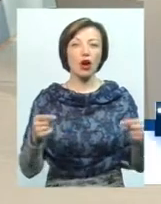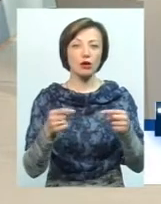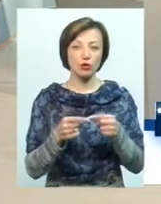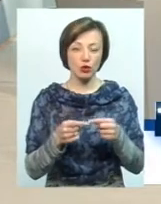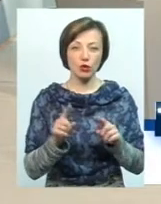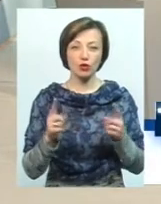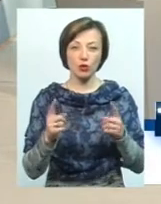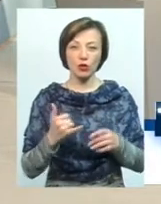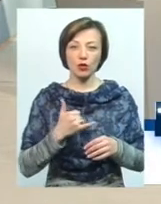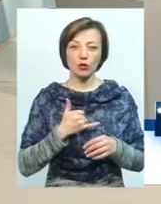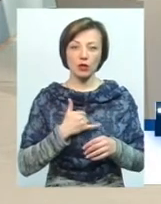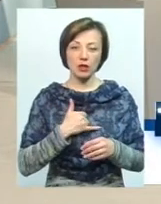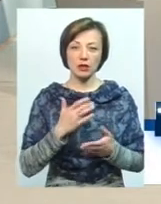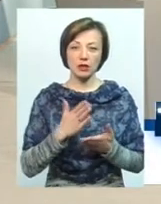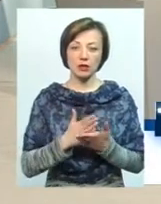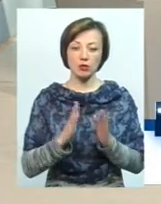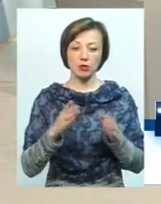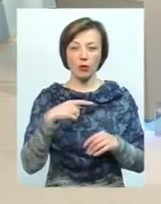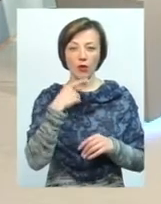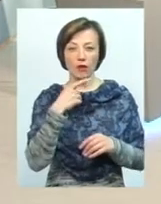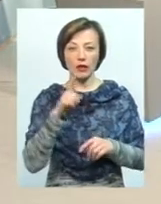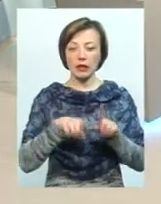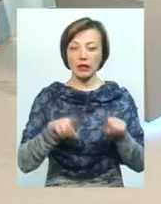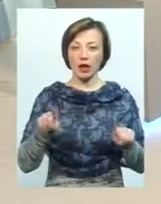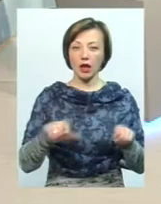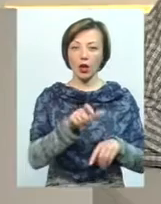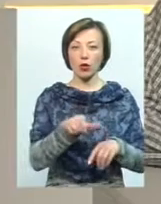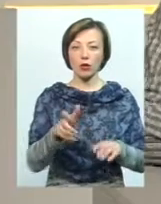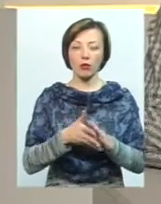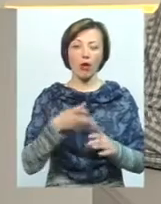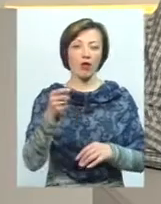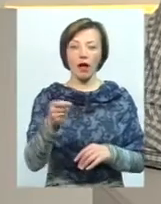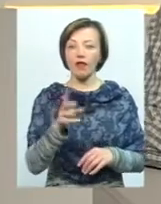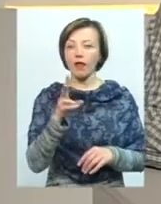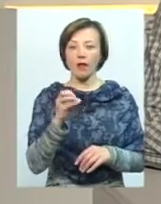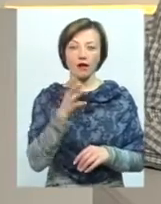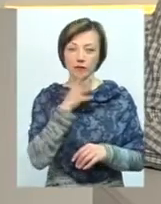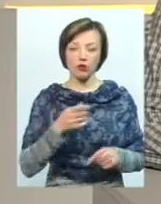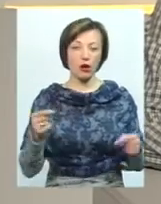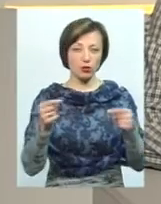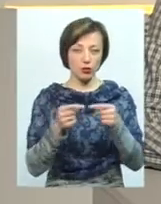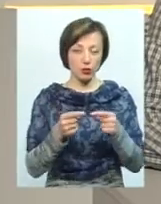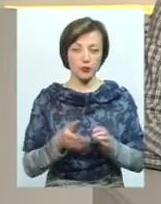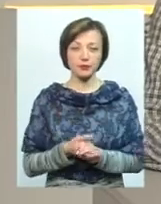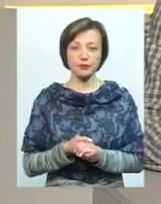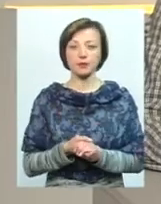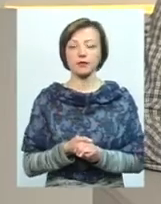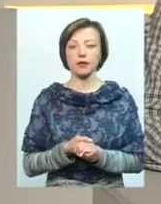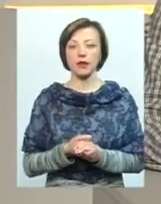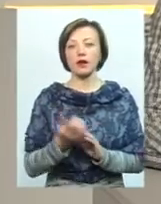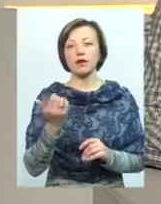тому що в нас ми, я думаю, сьогодні будемо говорити, що деякі люди подали не вчасно, але разом з тим подали. Ось, ну,